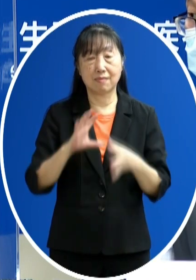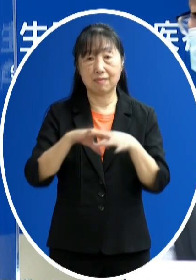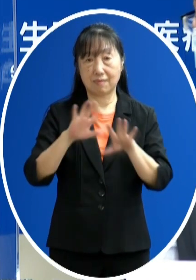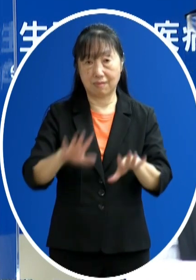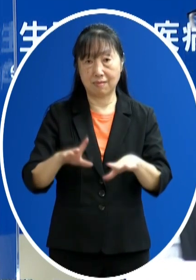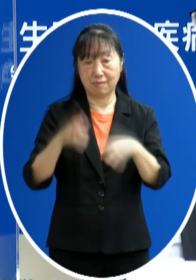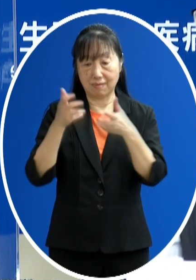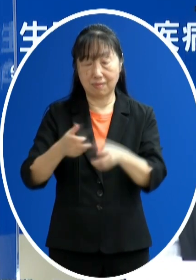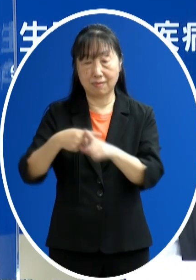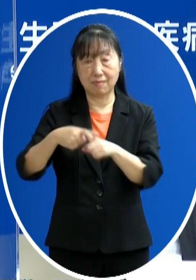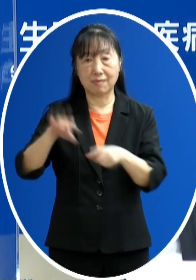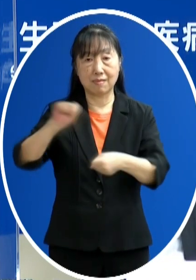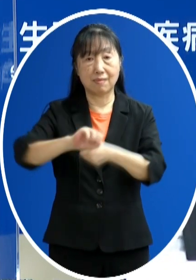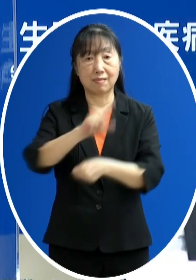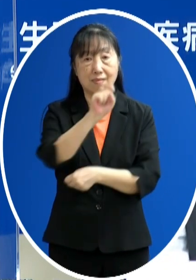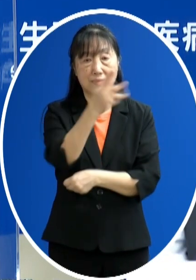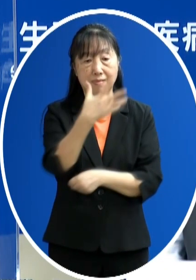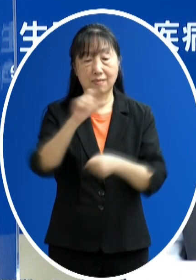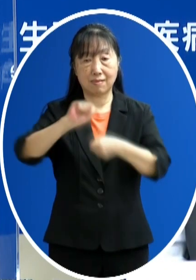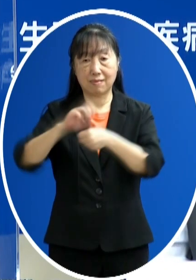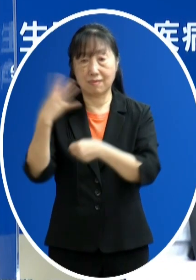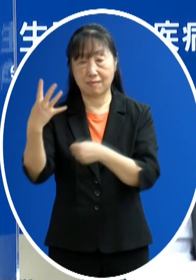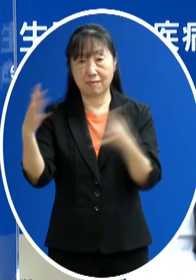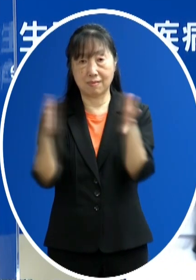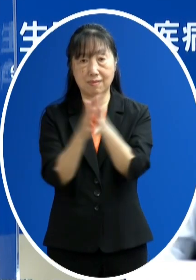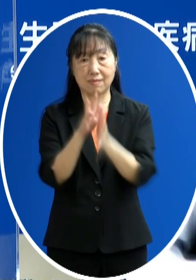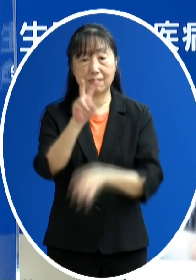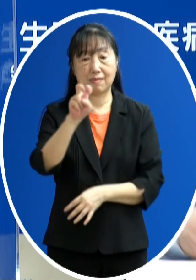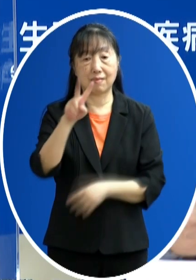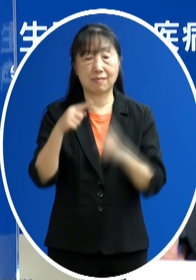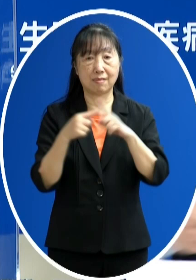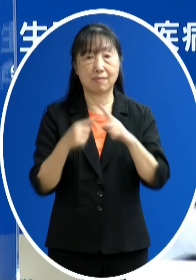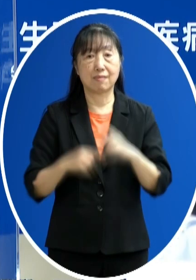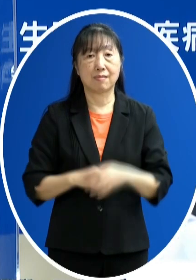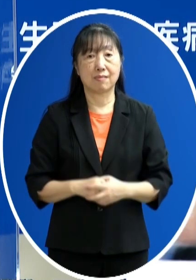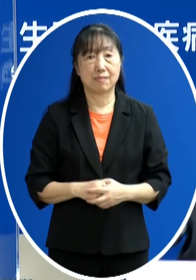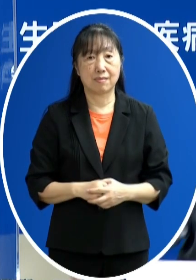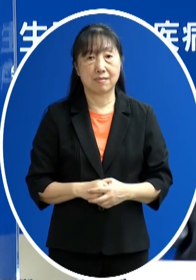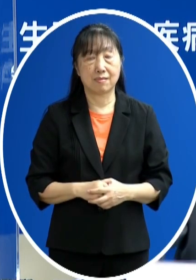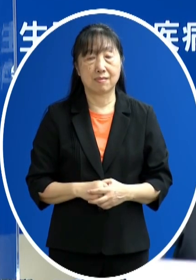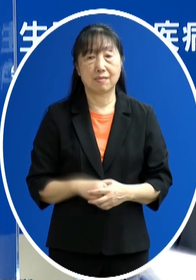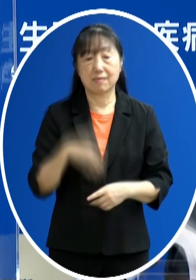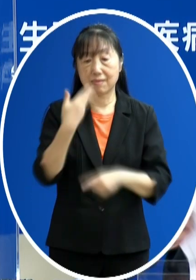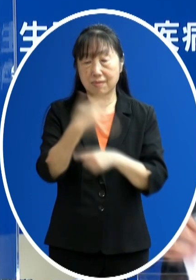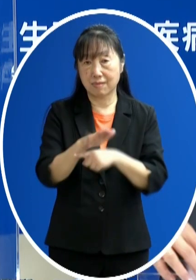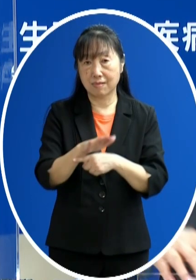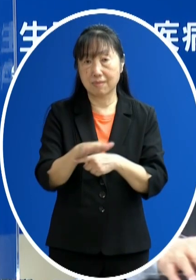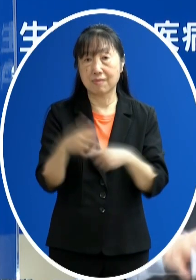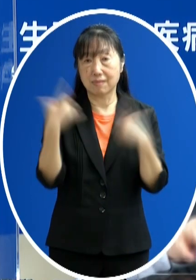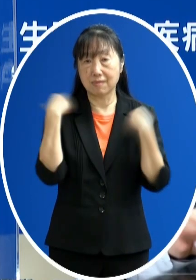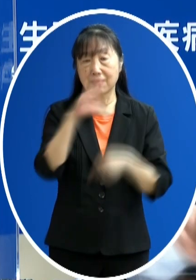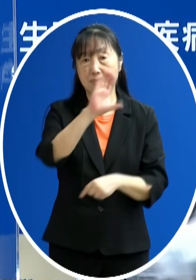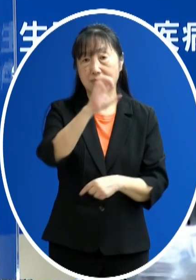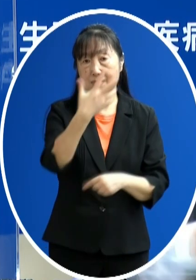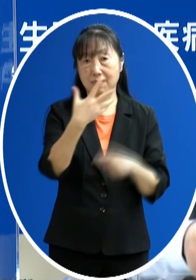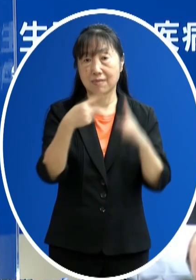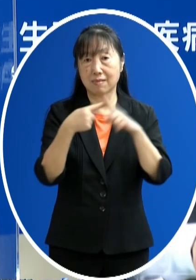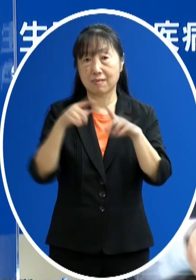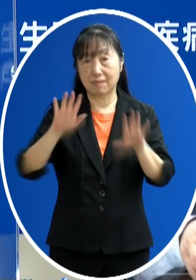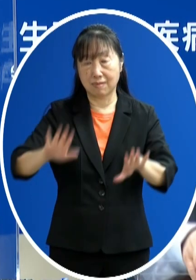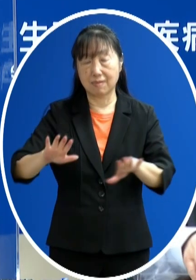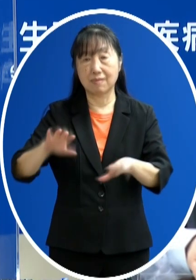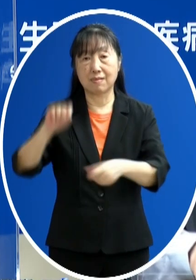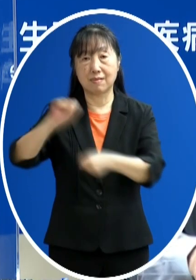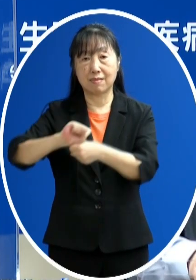症總共增加了18加4 總共增加了22名那其中死亡的原來98人 今天增加17